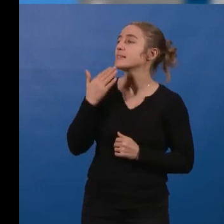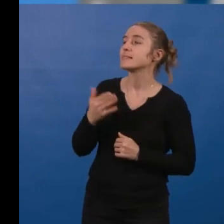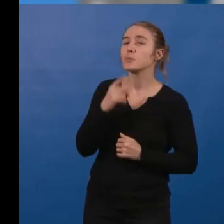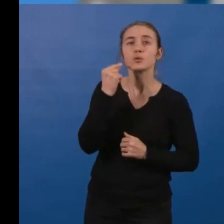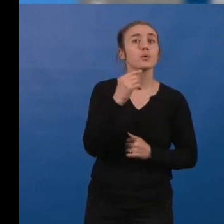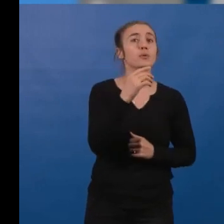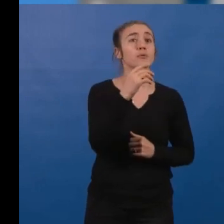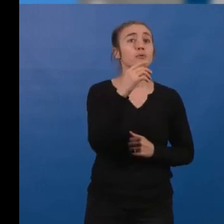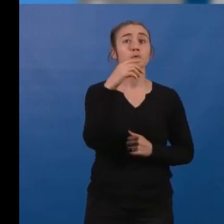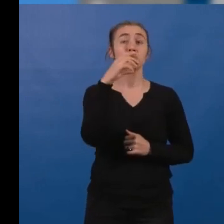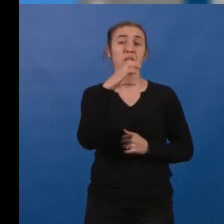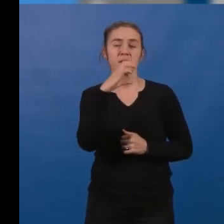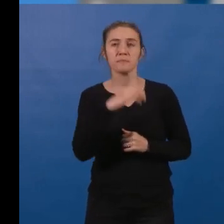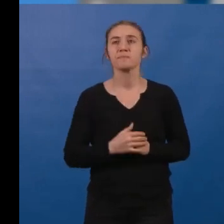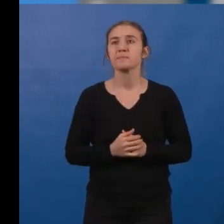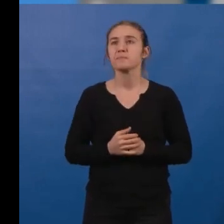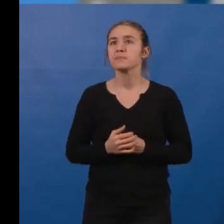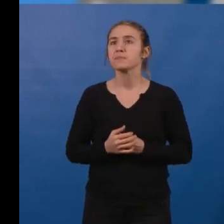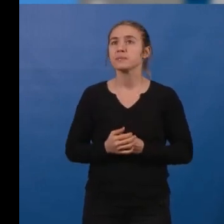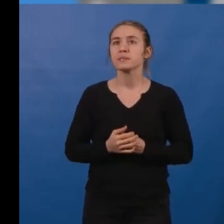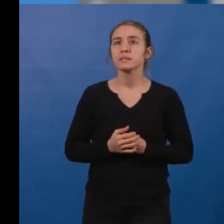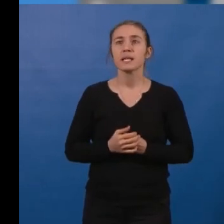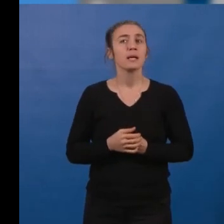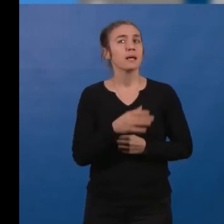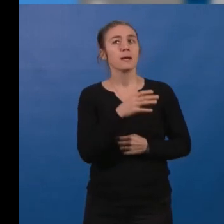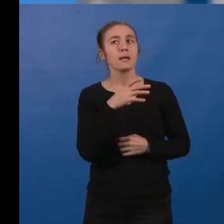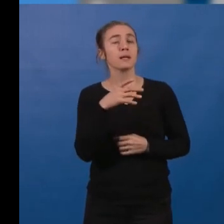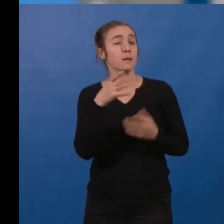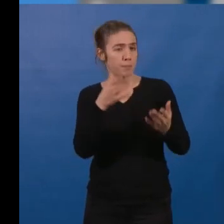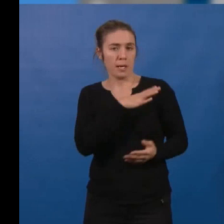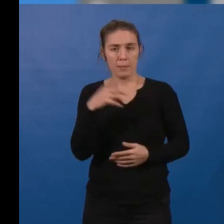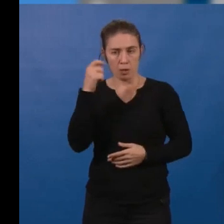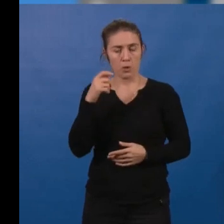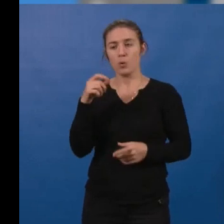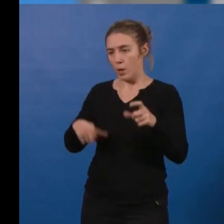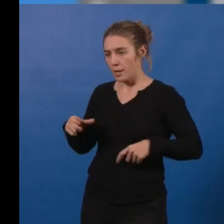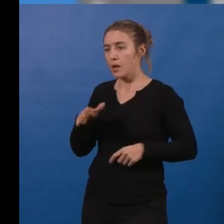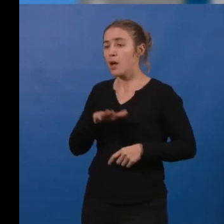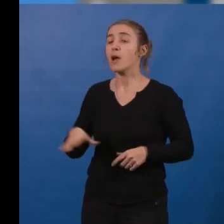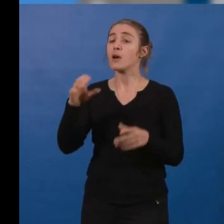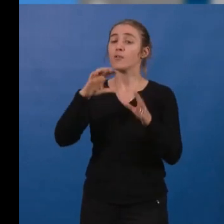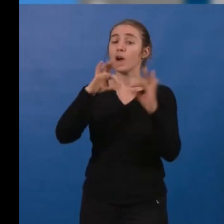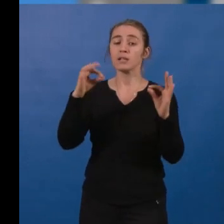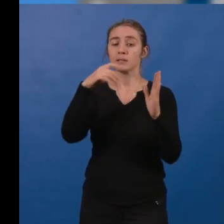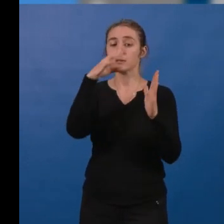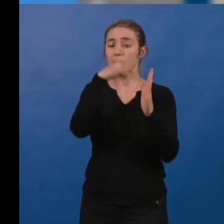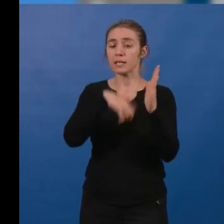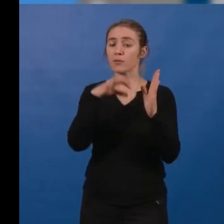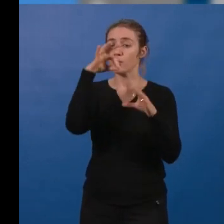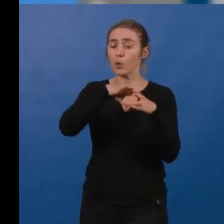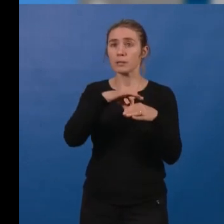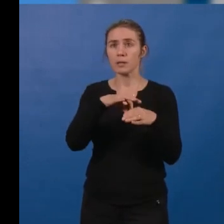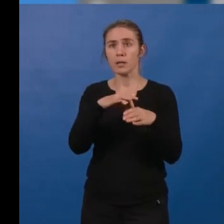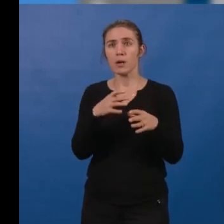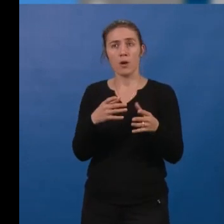Madame la Présidente, chers collègues, la délibération qu'il nous est proposée d'adopter prend en compte des inquiétudes qu'ont